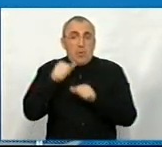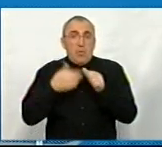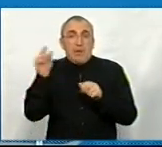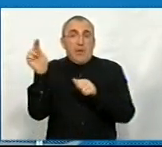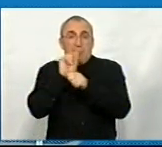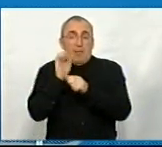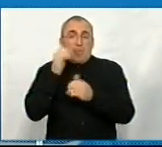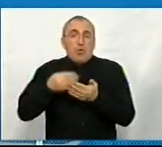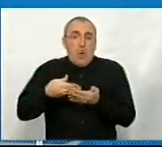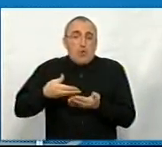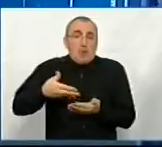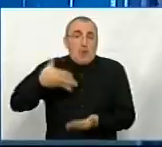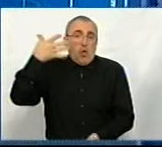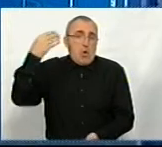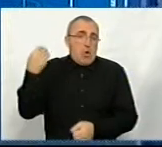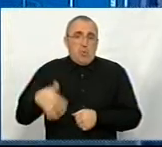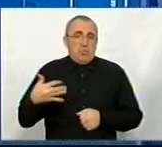реставрація буде дорожча і дорожча.